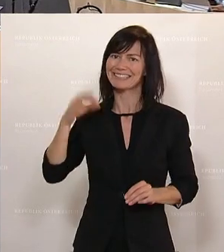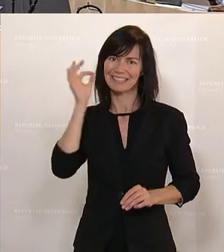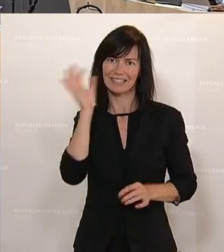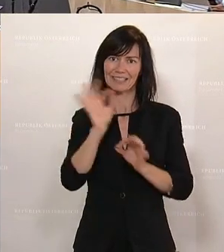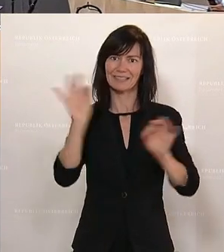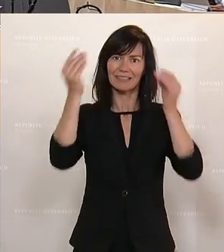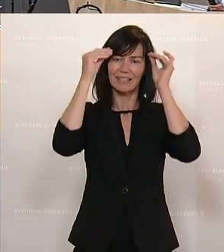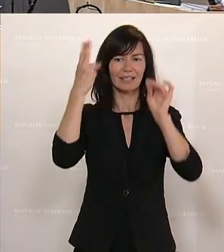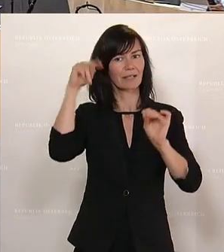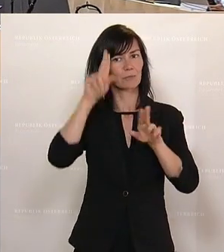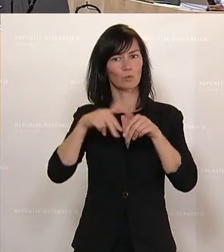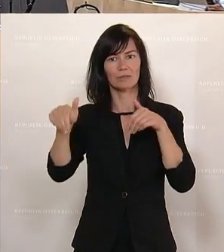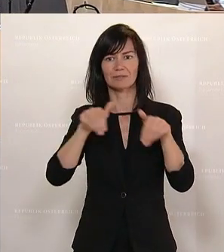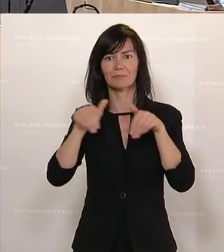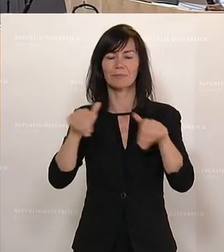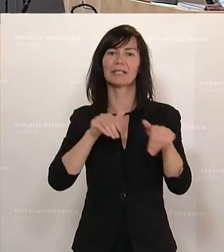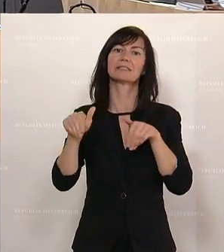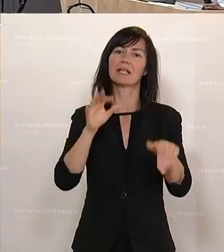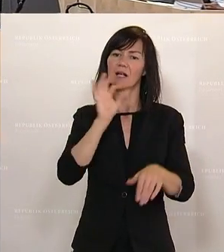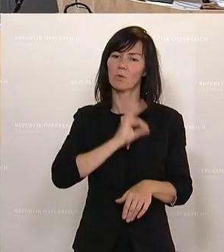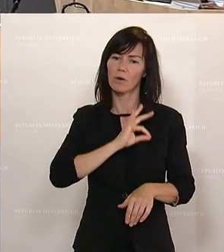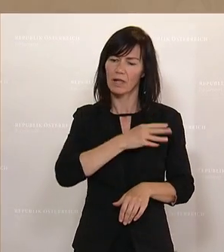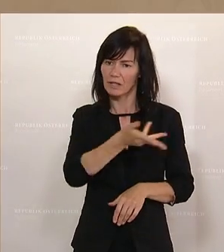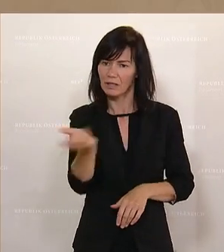Jetzt am Wort ist Georg Bürstmeier, er ist von den Grünen.